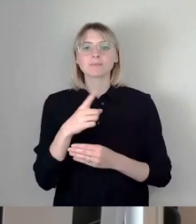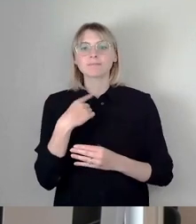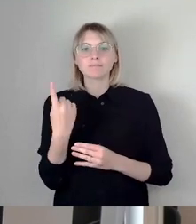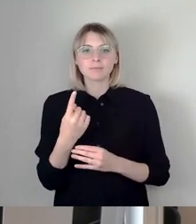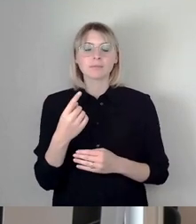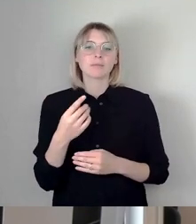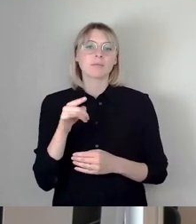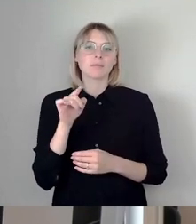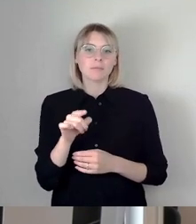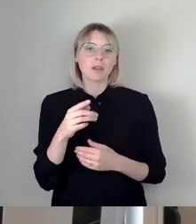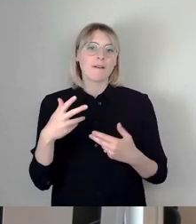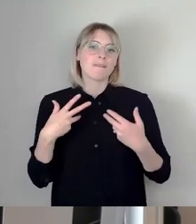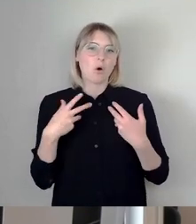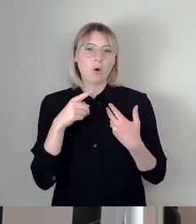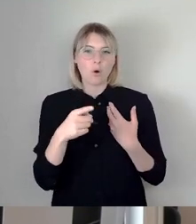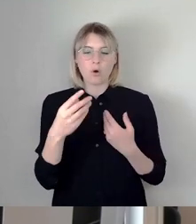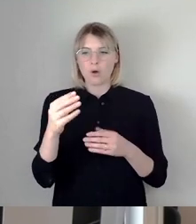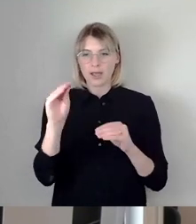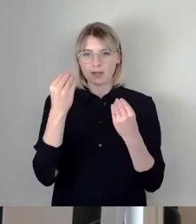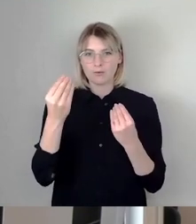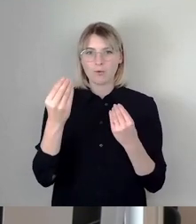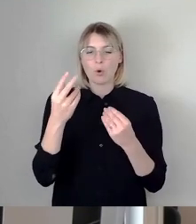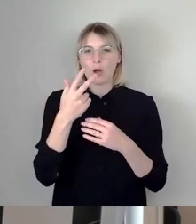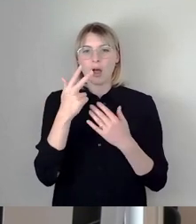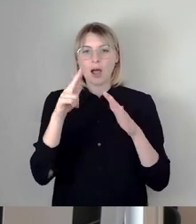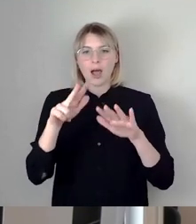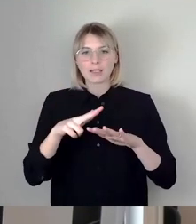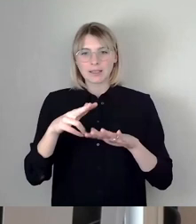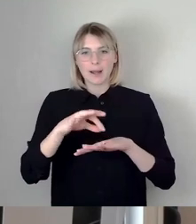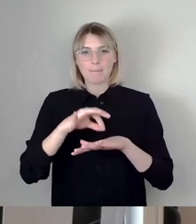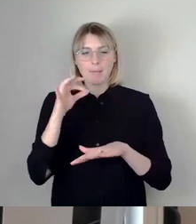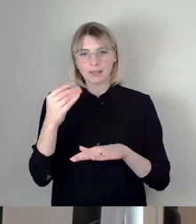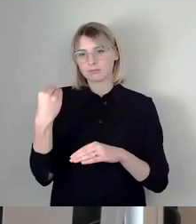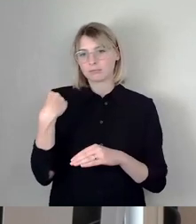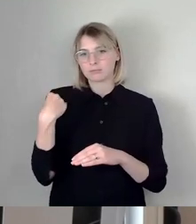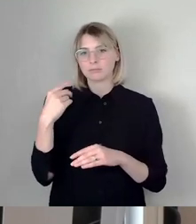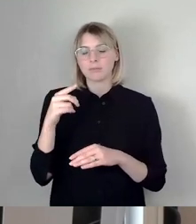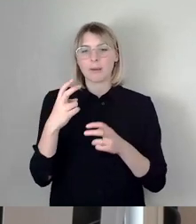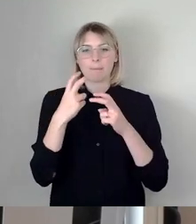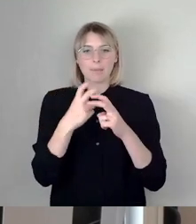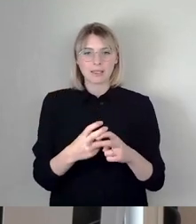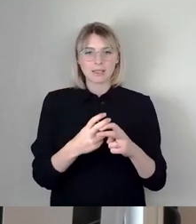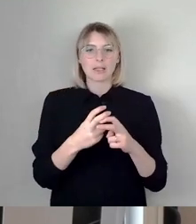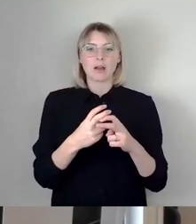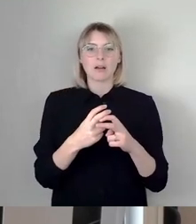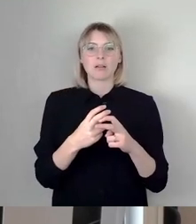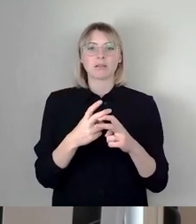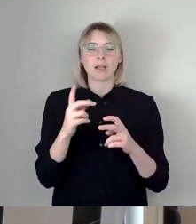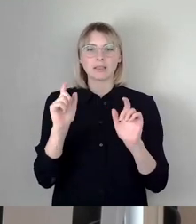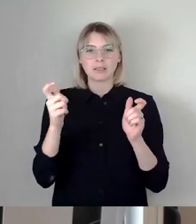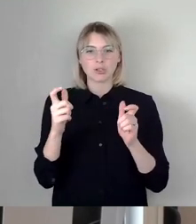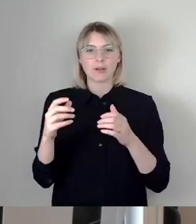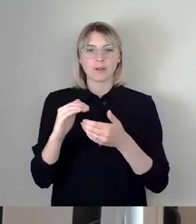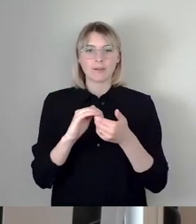gefreut, als am 18. März verkündet wurde, dass die Mitglieder der Gesellschaftsversammlung der Deutschen Bundesgartenschau